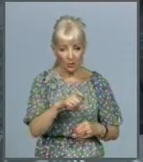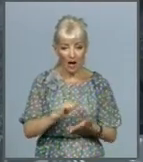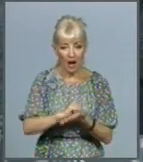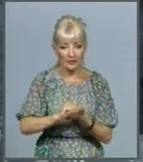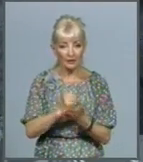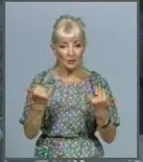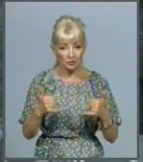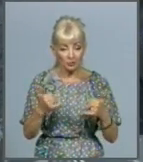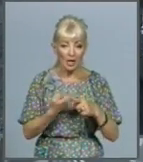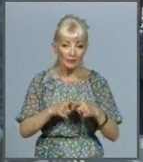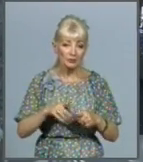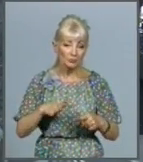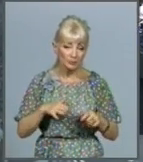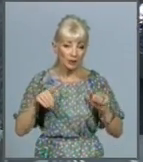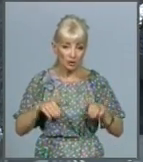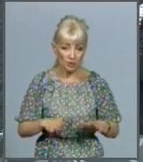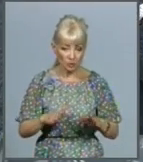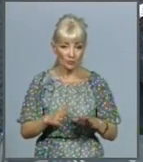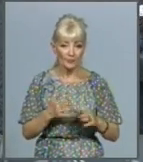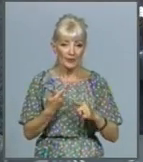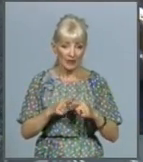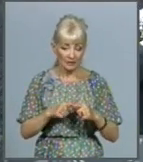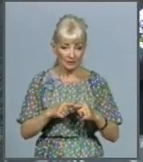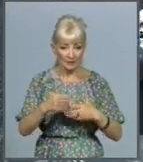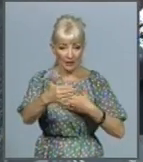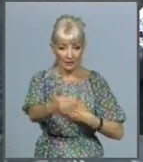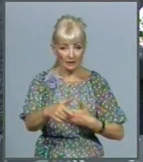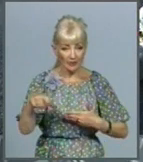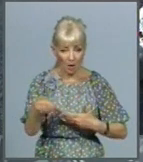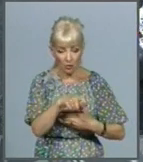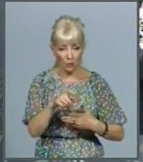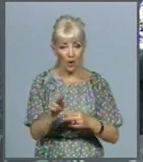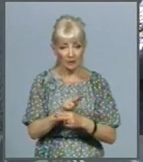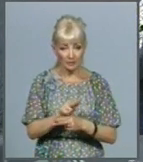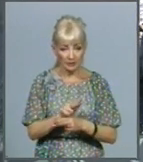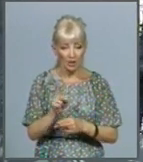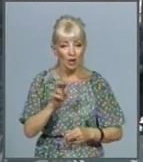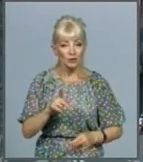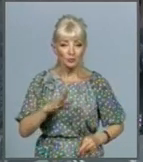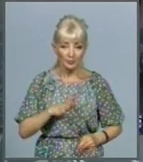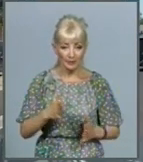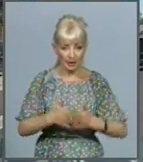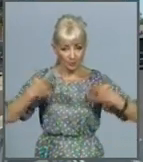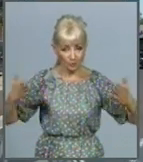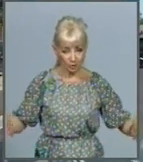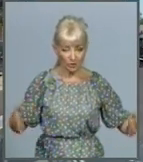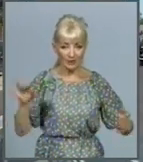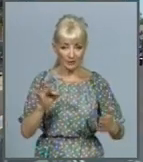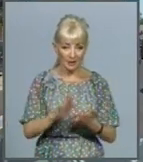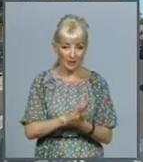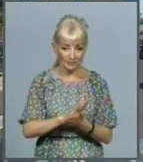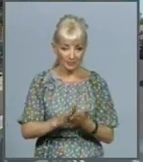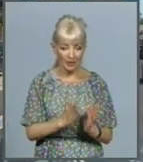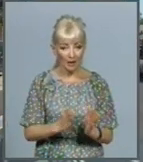принято решення перекрити участок дороги, щоб було і розширити її, і благоустроити. В тому року ми